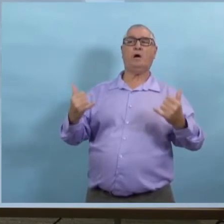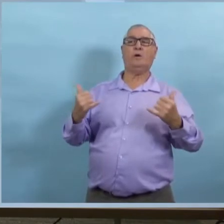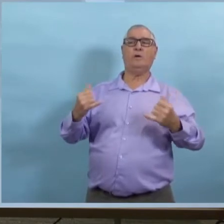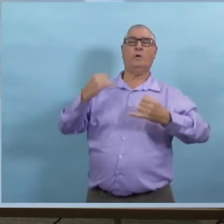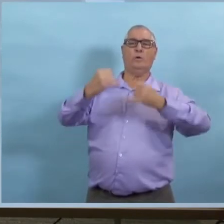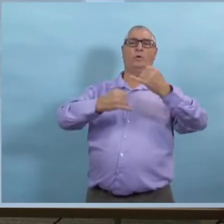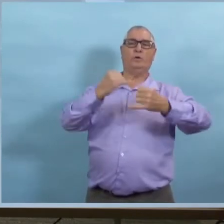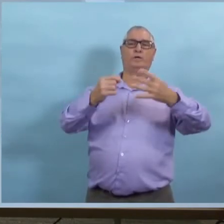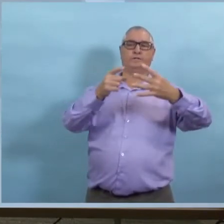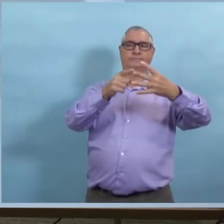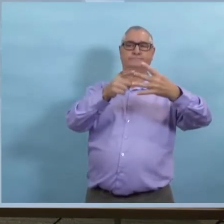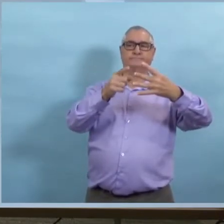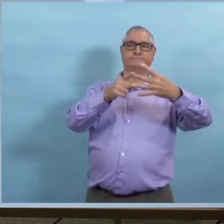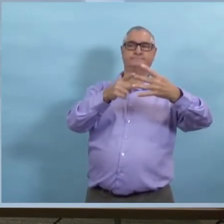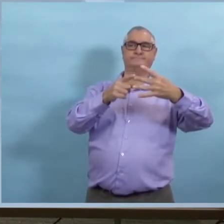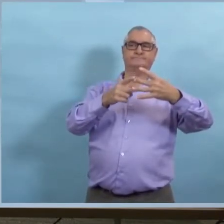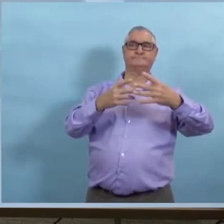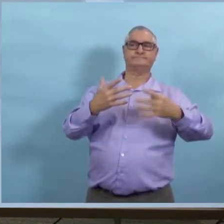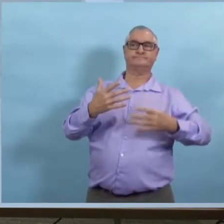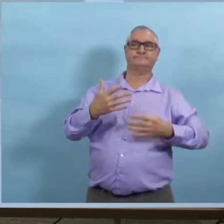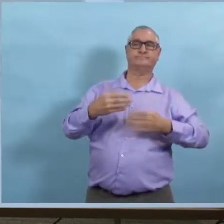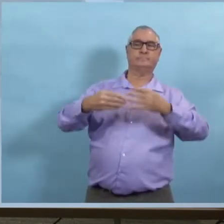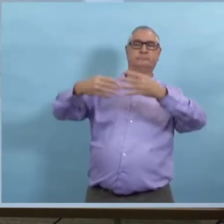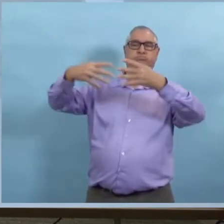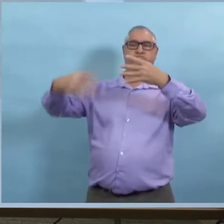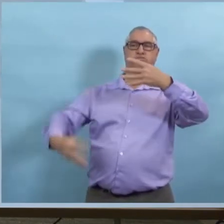Alors, vous parlez de restrictions supplémentaires